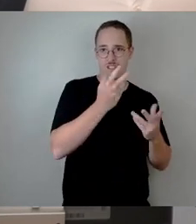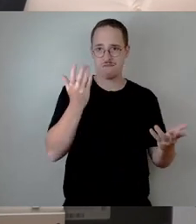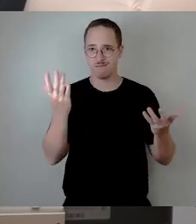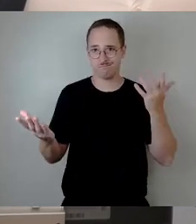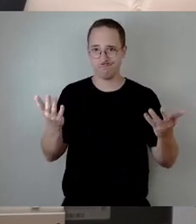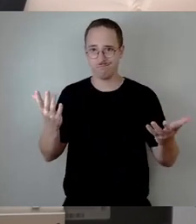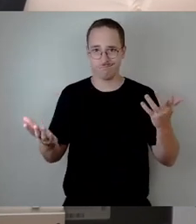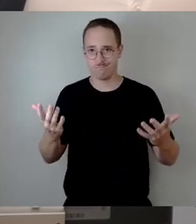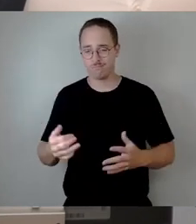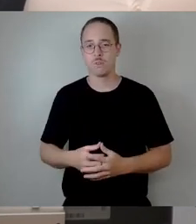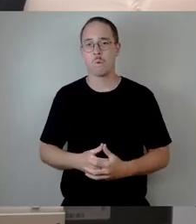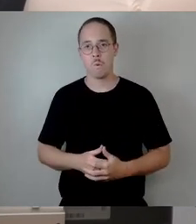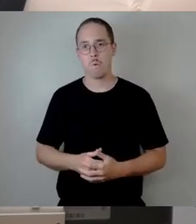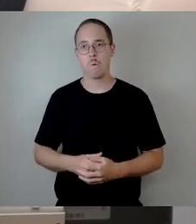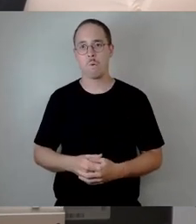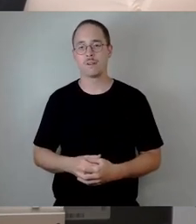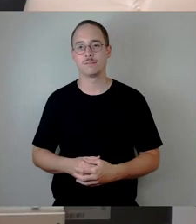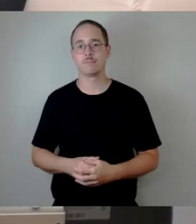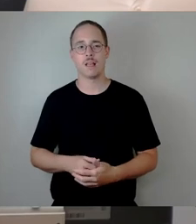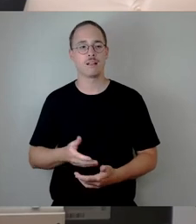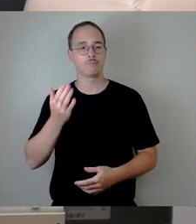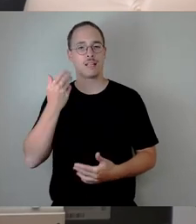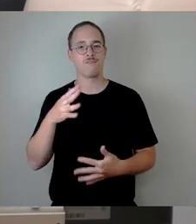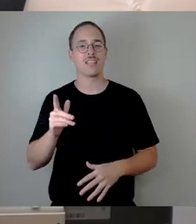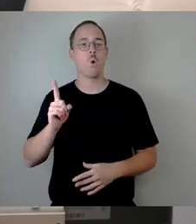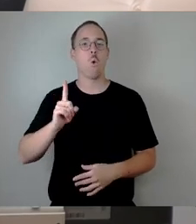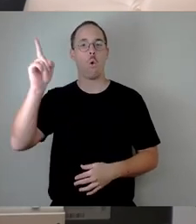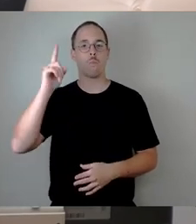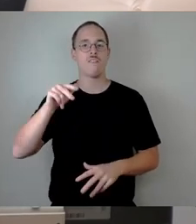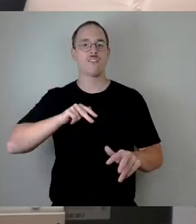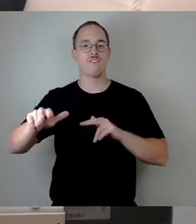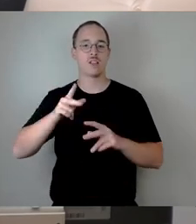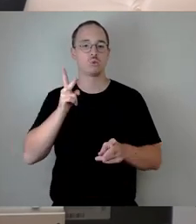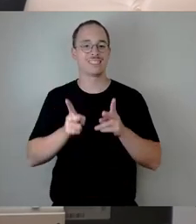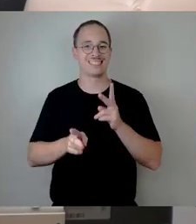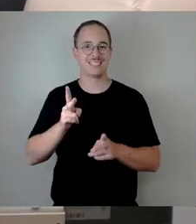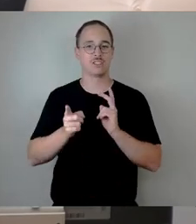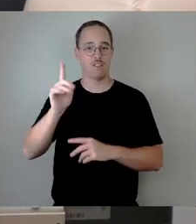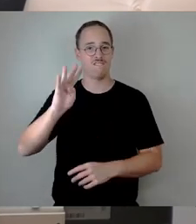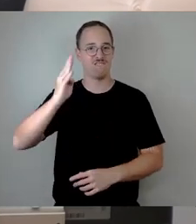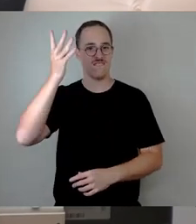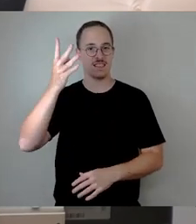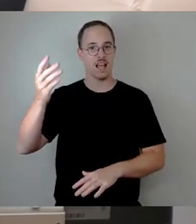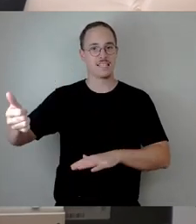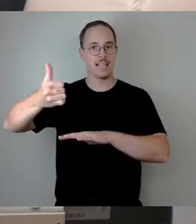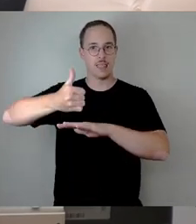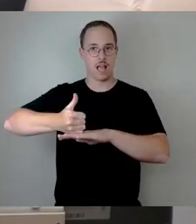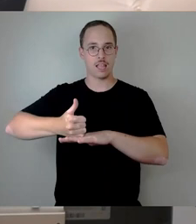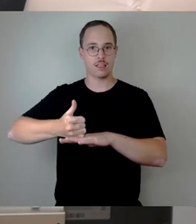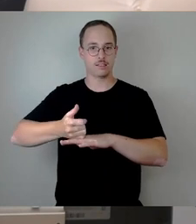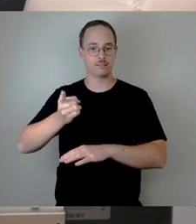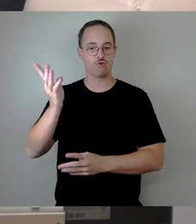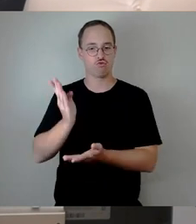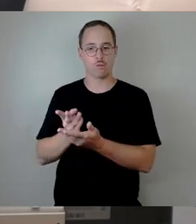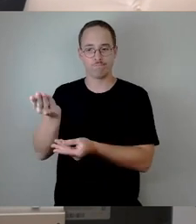der vierte Senat unseres Oberverwaltungsgerichts. Und der hat dazu Folgendes ausgeführt. Ich zitiere, das